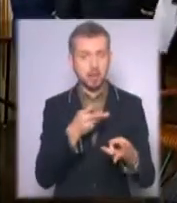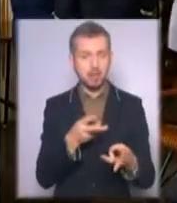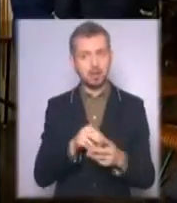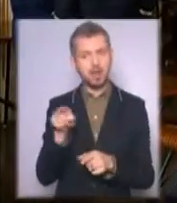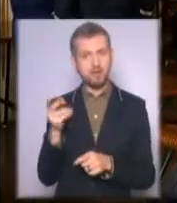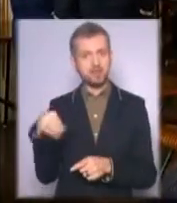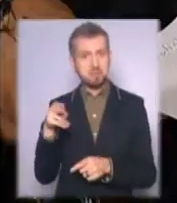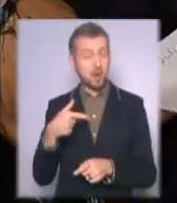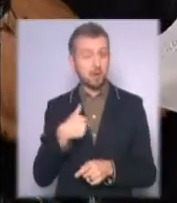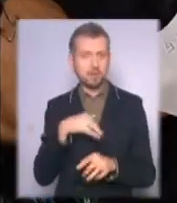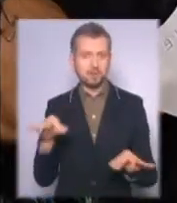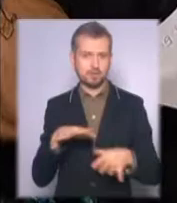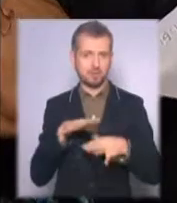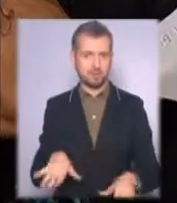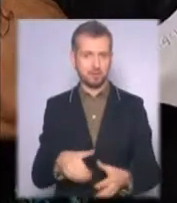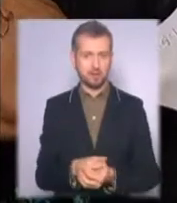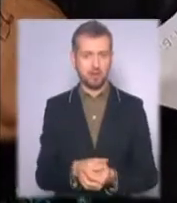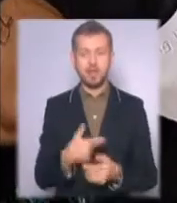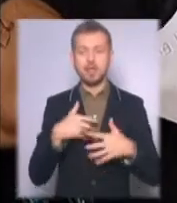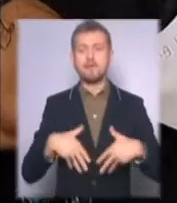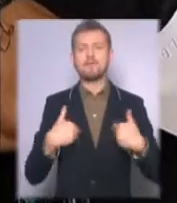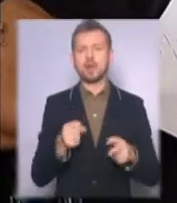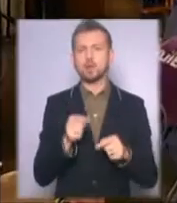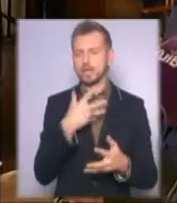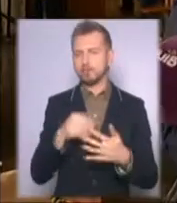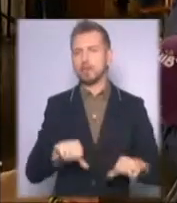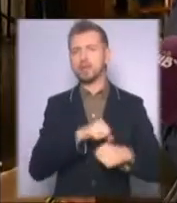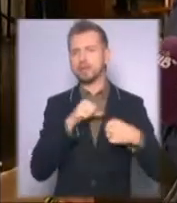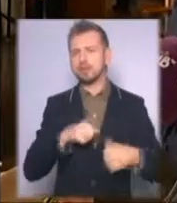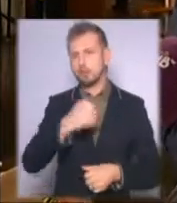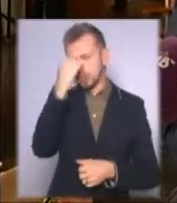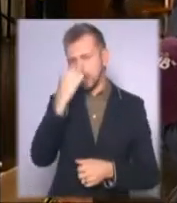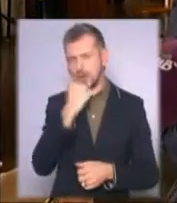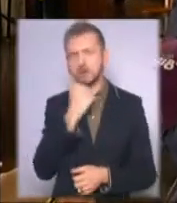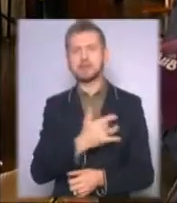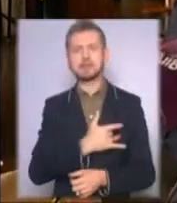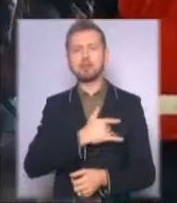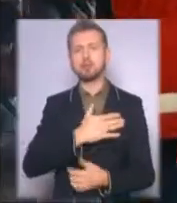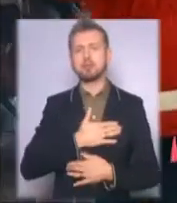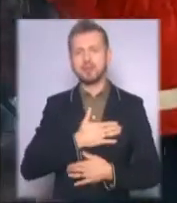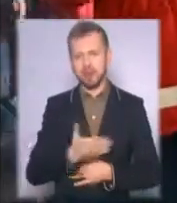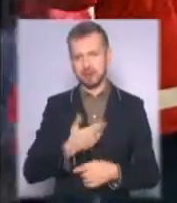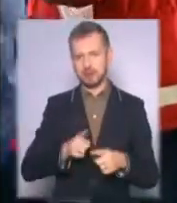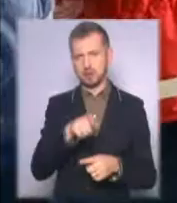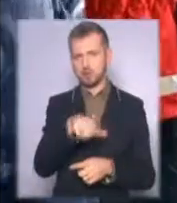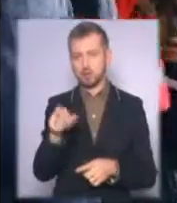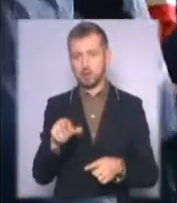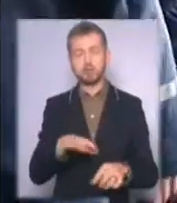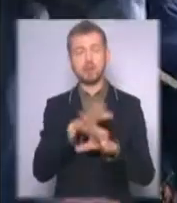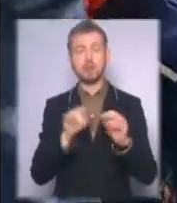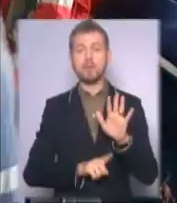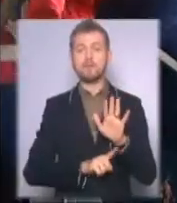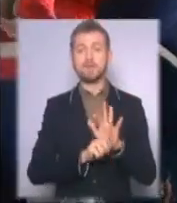Дебальцево ніколи не бачив. Я виражаю зі своєю іскренню благодарність і середичну признательність цим людям. Загалом від початку лютого